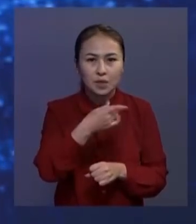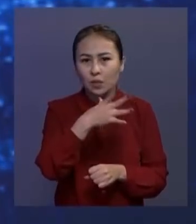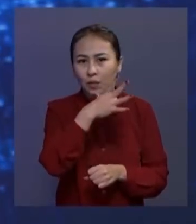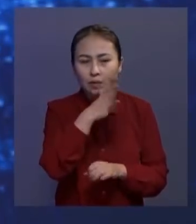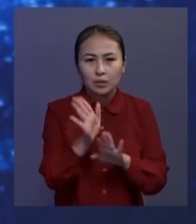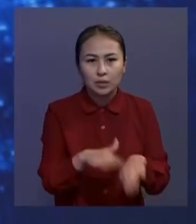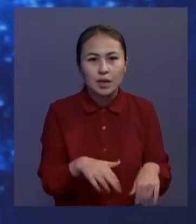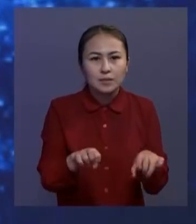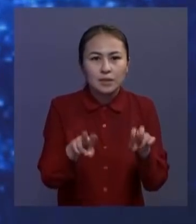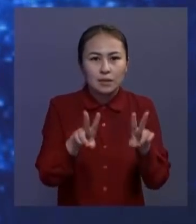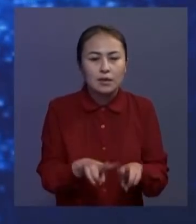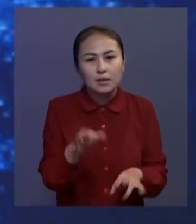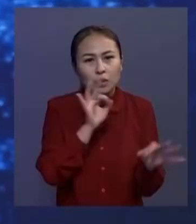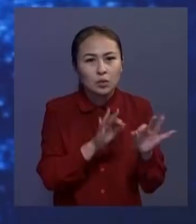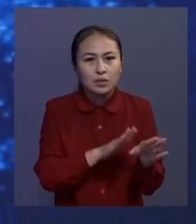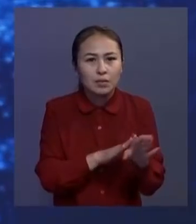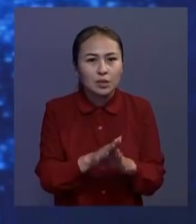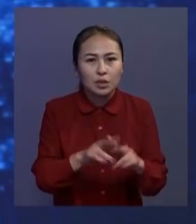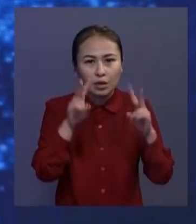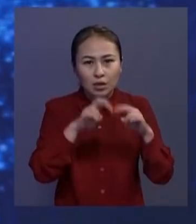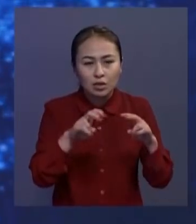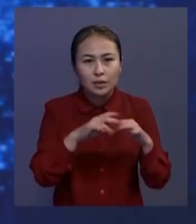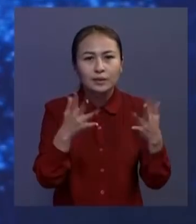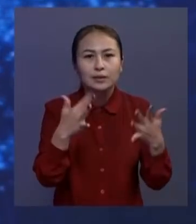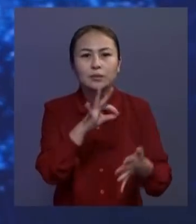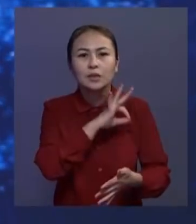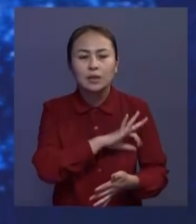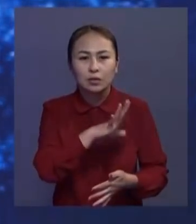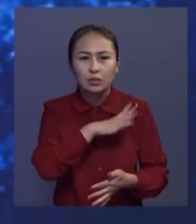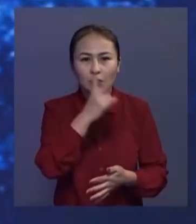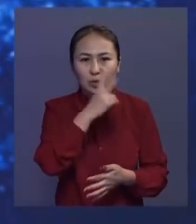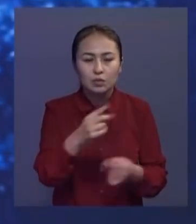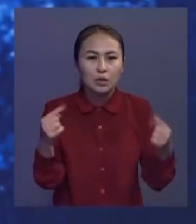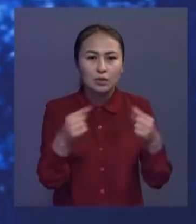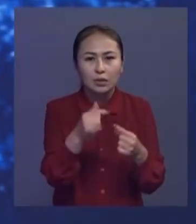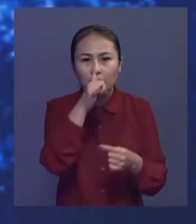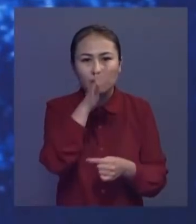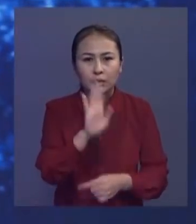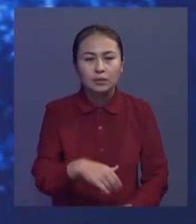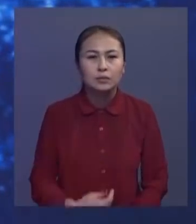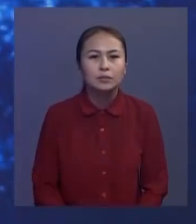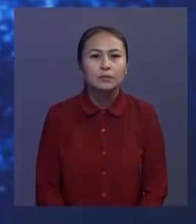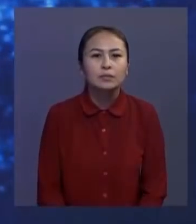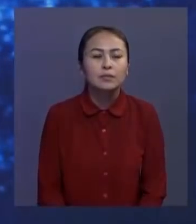уақыт кетуі мүмкіндейді. Мамандар дәріне толық сынамайынша, оның қаншалықты темдекенін дөп басып айтуғы емі.